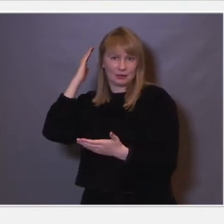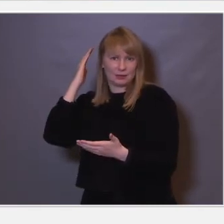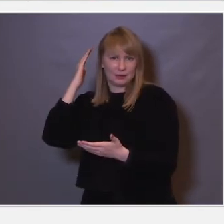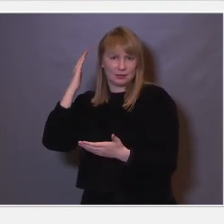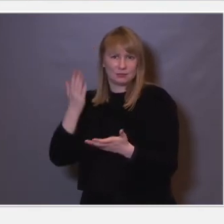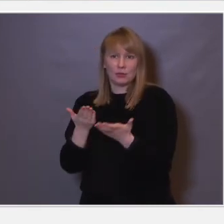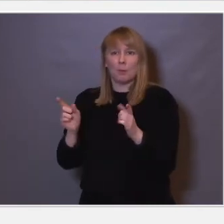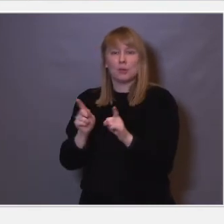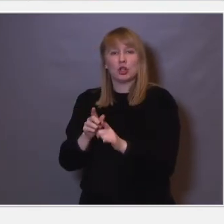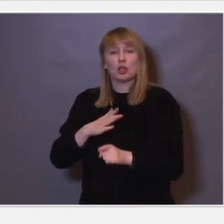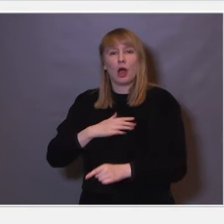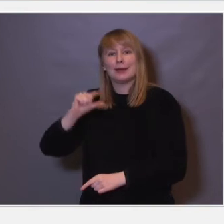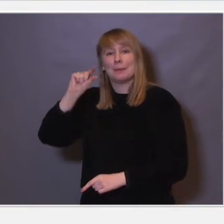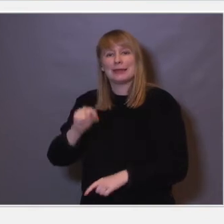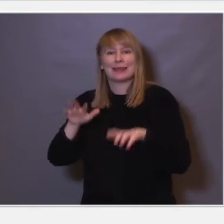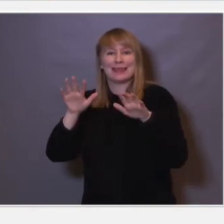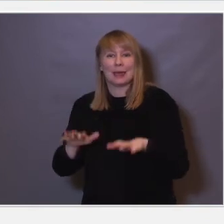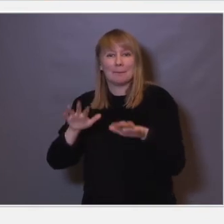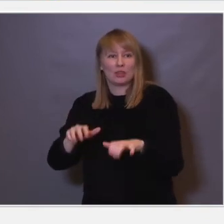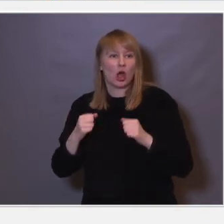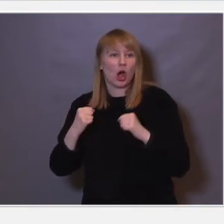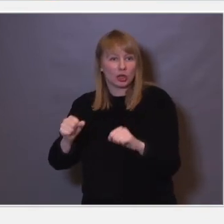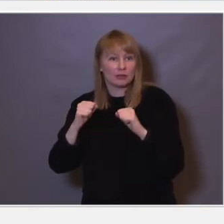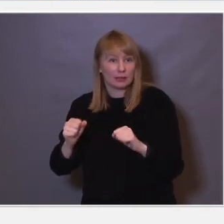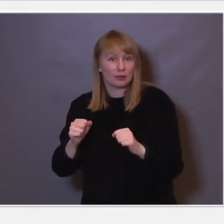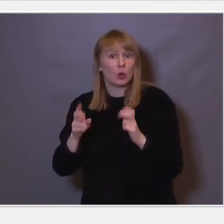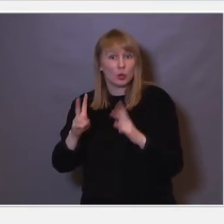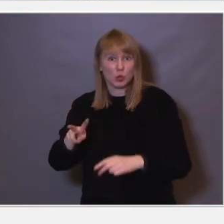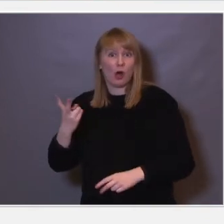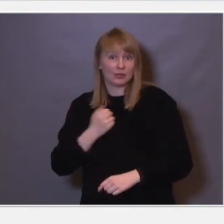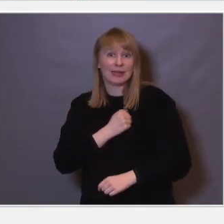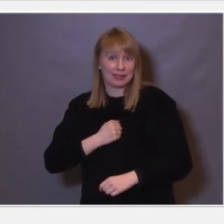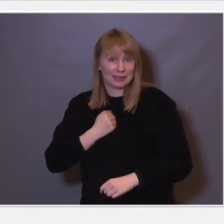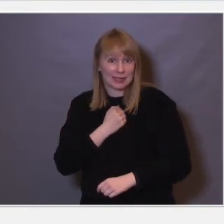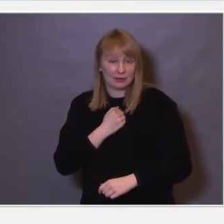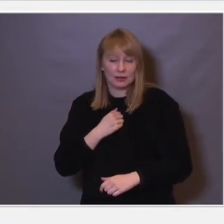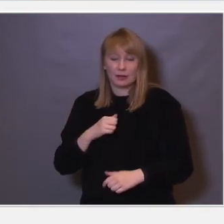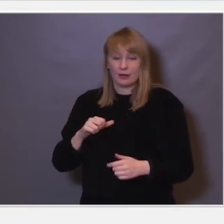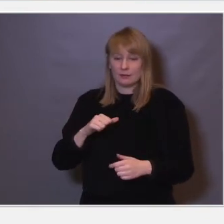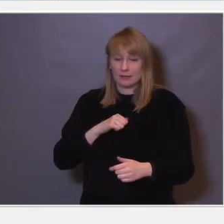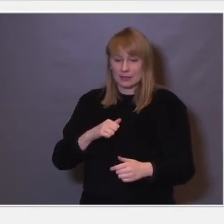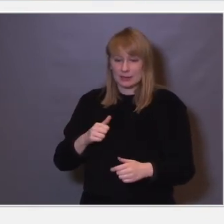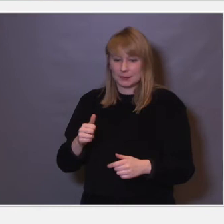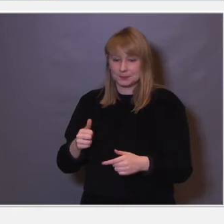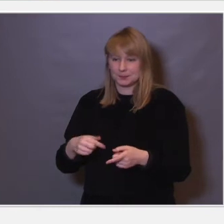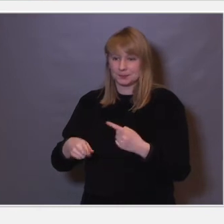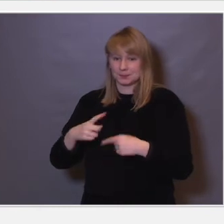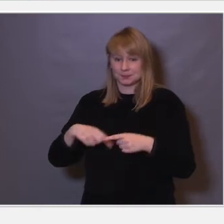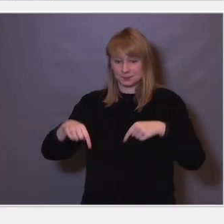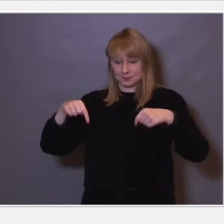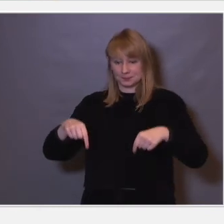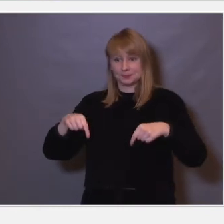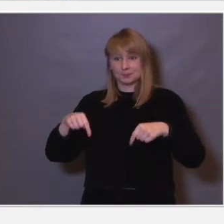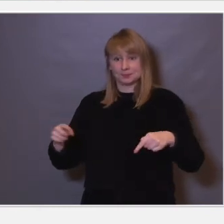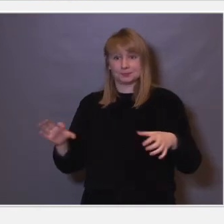vist at det gjør at de har mindre dempende aktivitet. Det er også for andre lidelser. Men hvis vi da går tilbake til det som har mer i denne